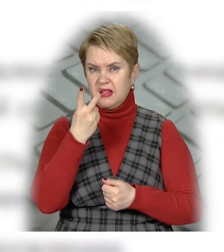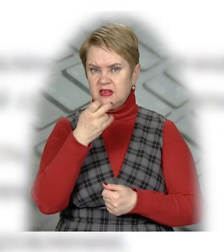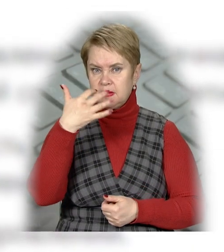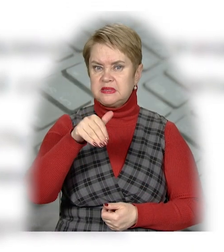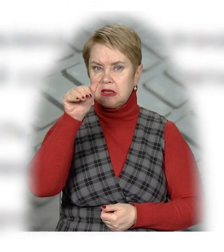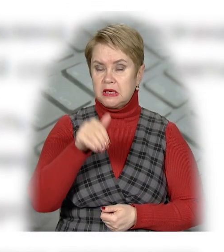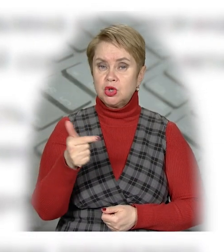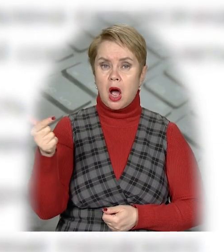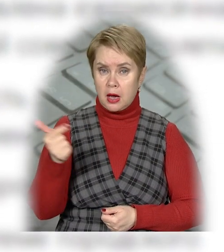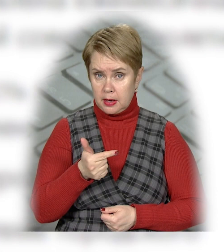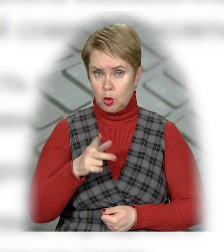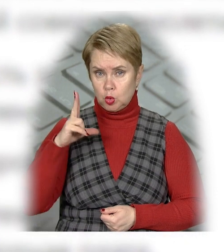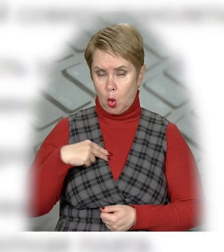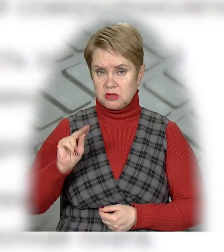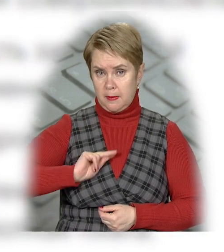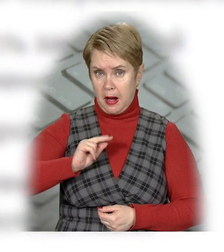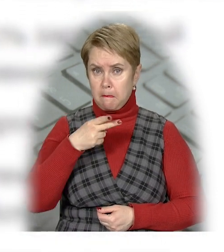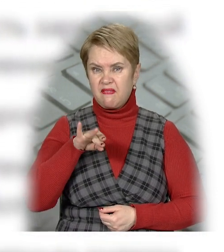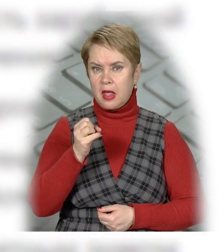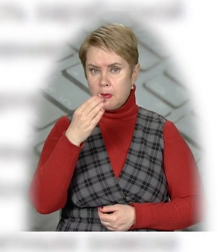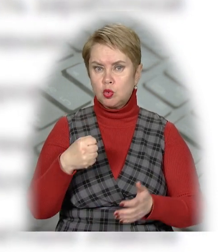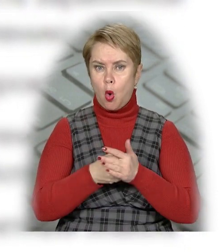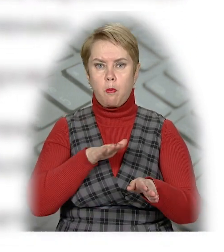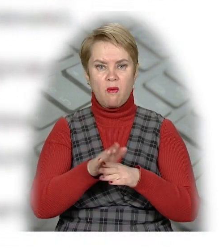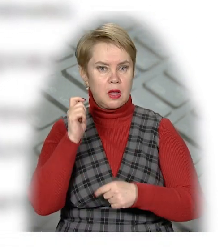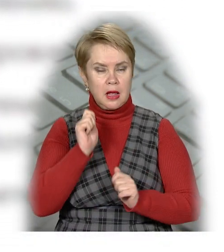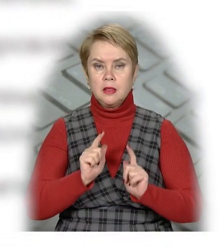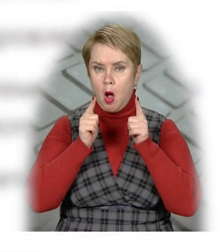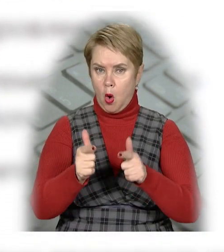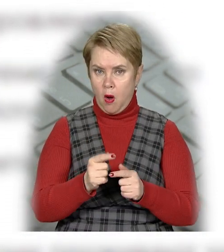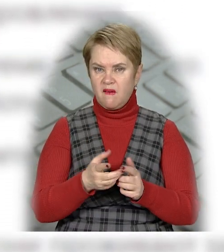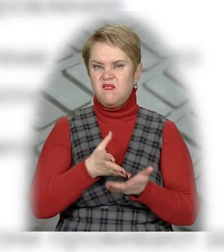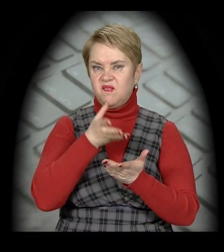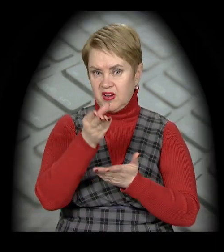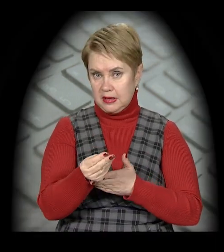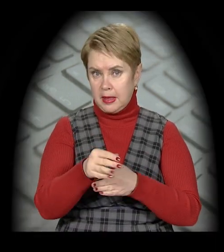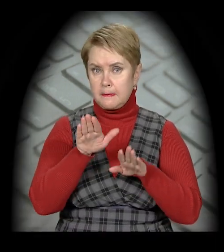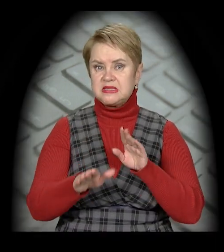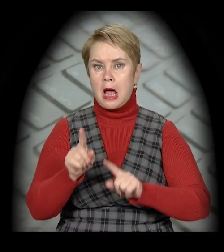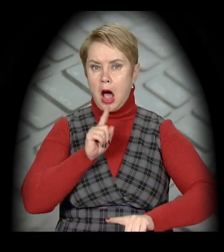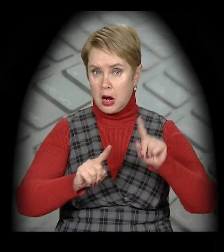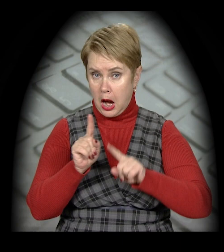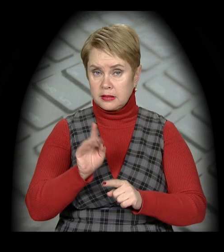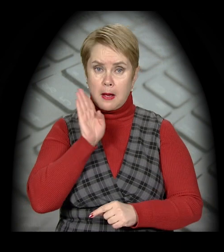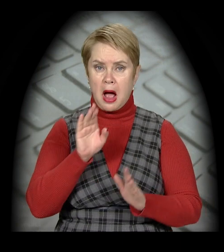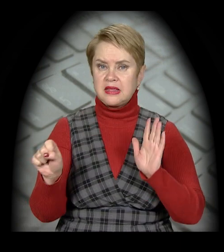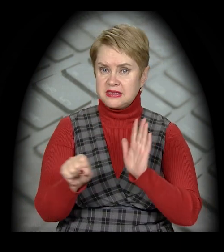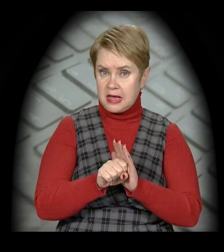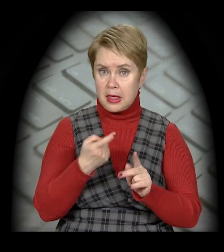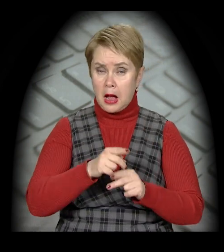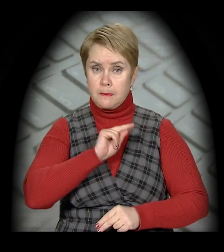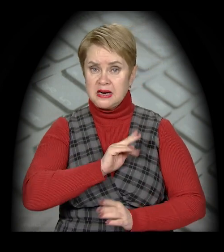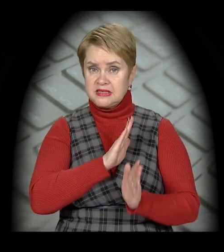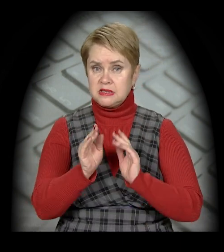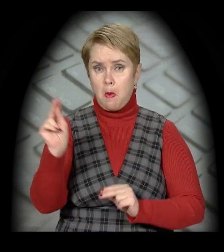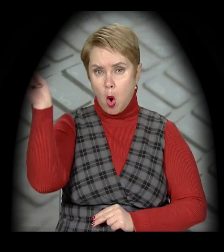250 тисяч гривень. Доньці працівниці Південмашу до повноліття надходитиме виплата від міськради. А матері загиблої,